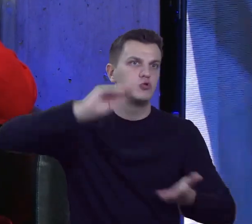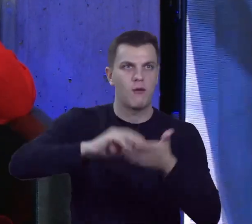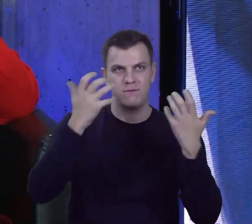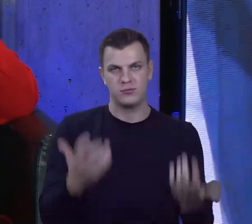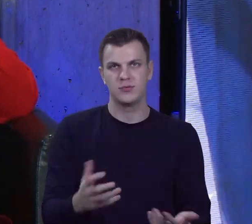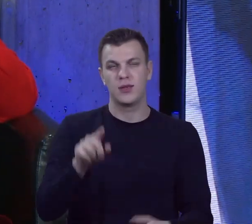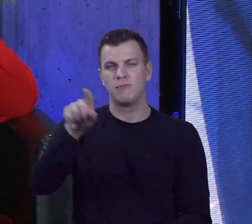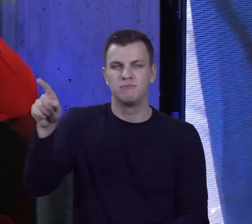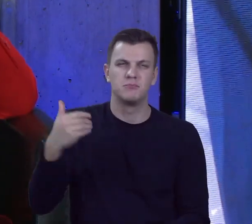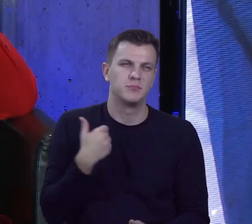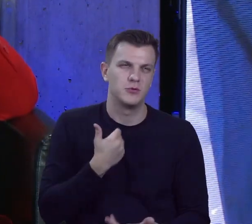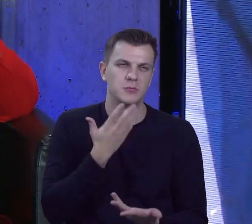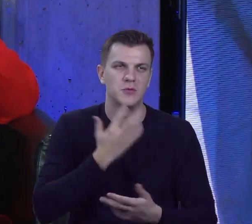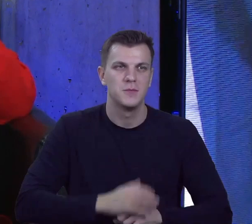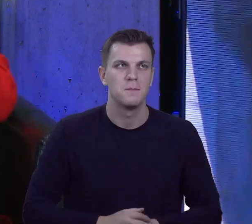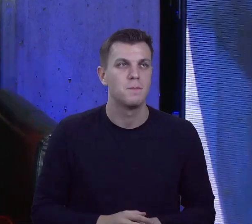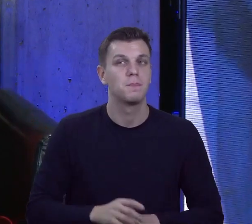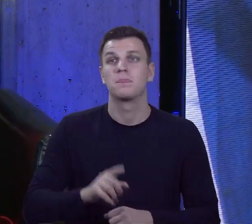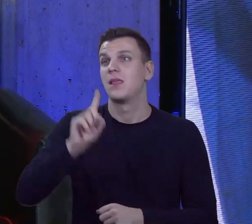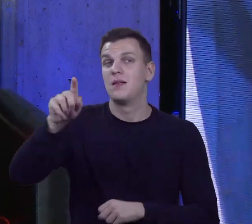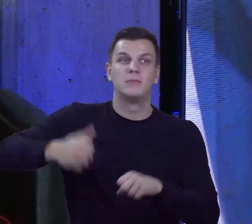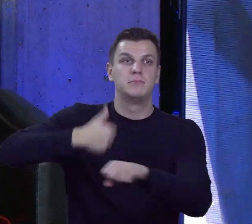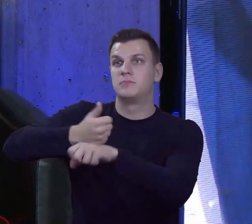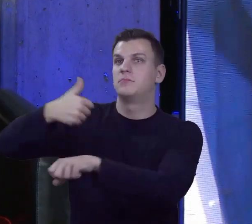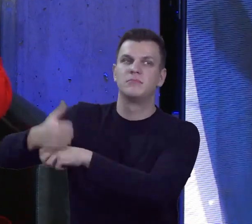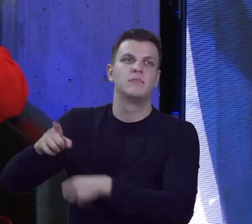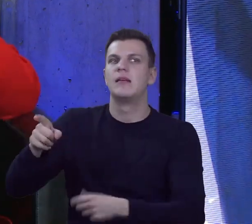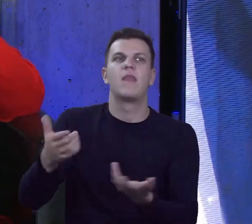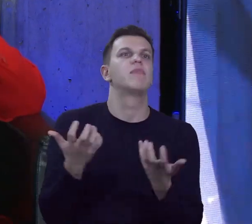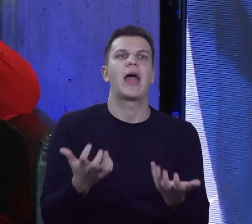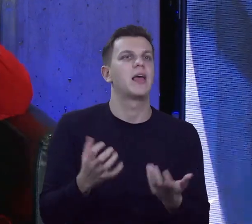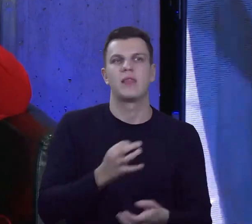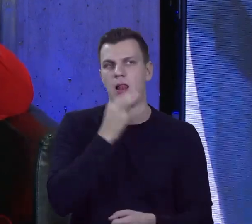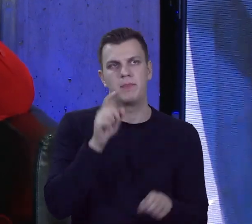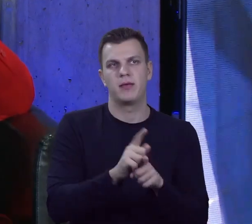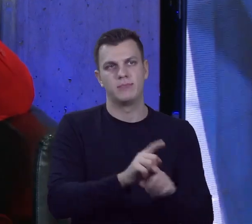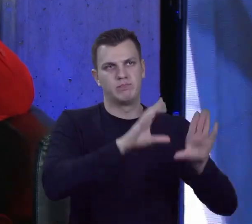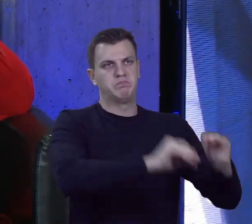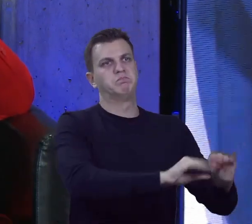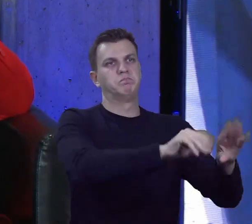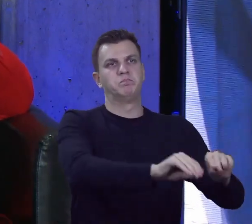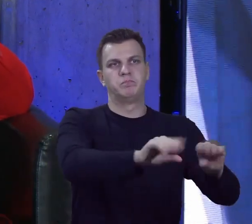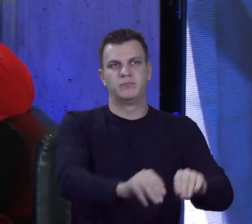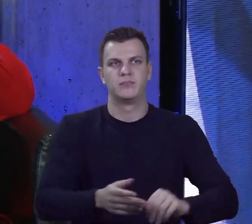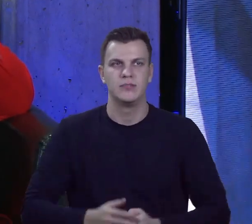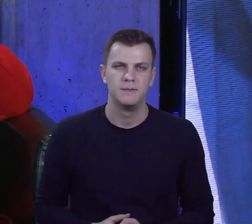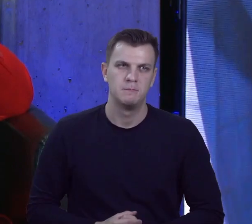Najchętniej jeden czy drugi włodarz dokonywałby pewnego rodzaju pacyfikacji. Więc myślę, że